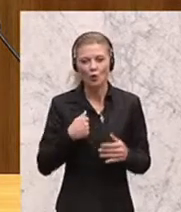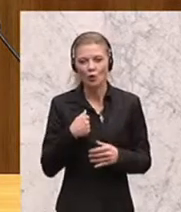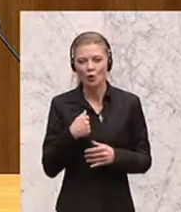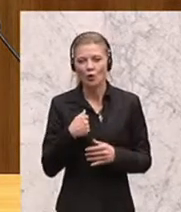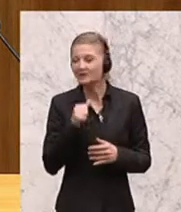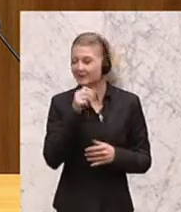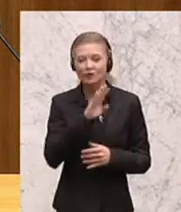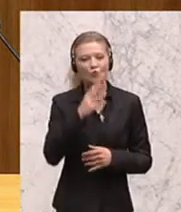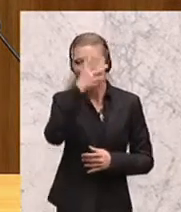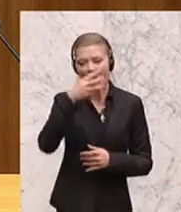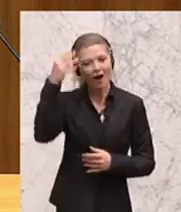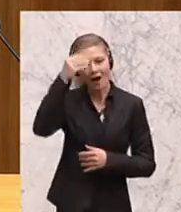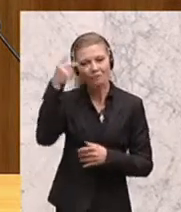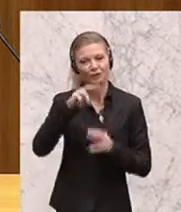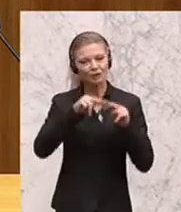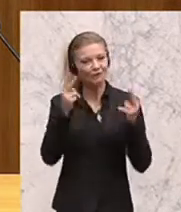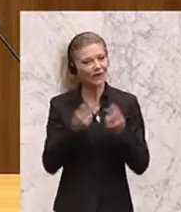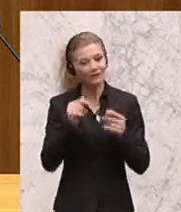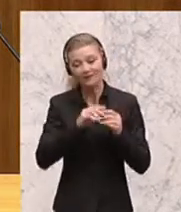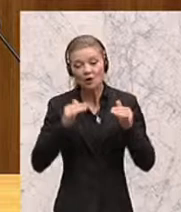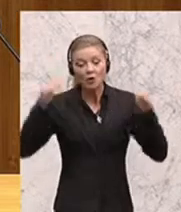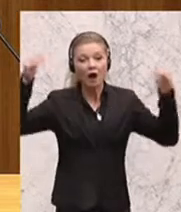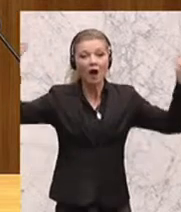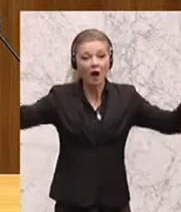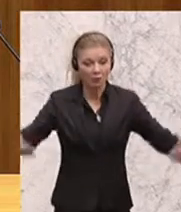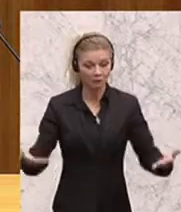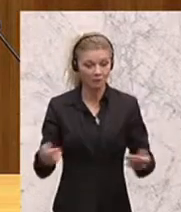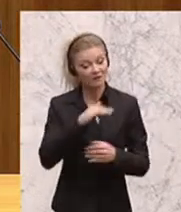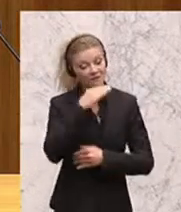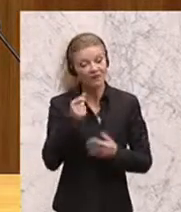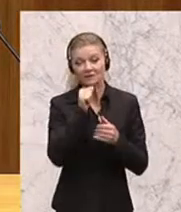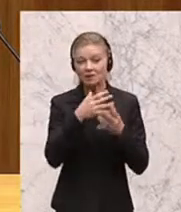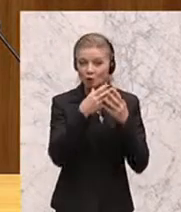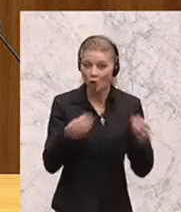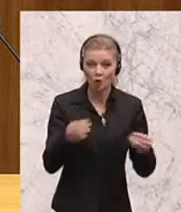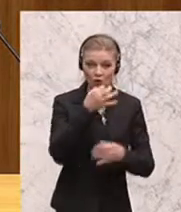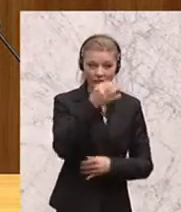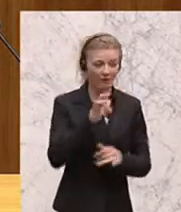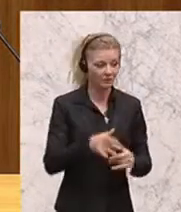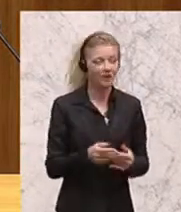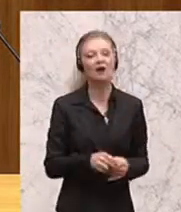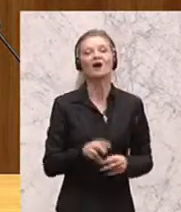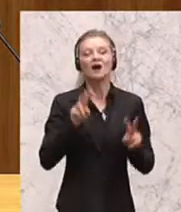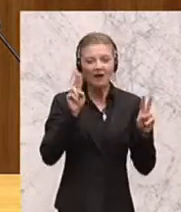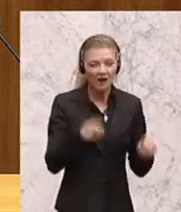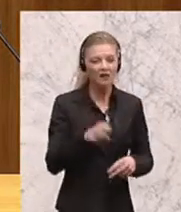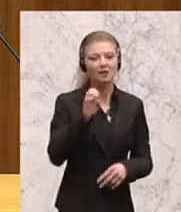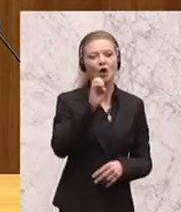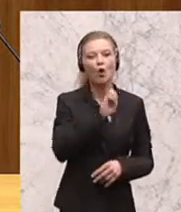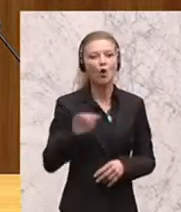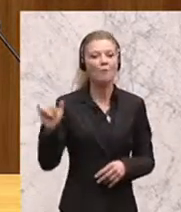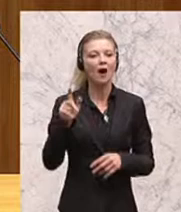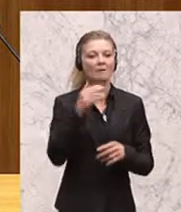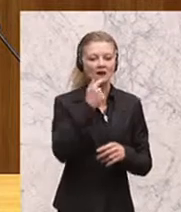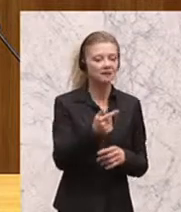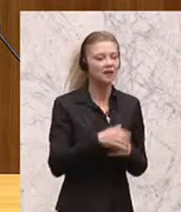Welt hinaus reicherndes Phänomen. Und dann gibt es viele ungelöste Frauen. Na, völlig richtig, dass Barack Obama sagt, wir müssen Atomgespräche mit